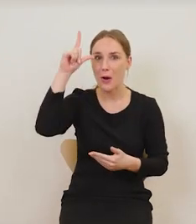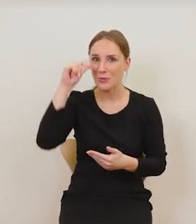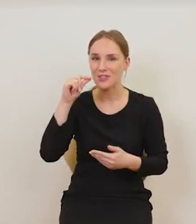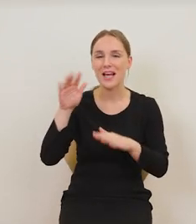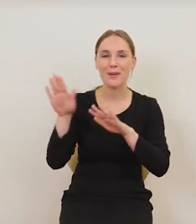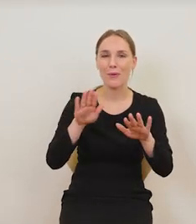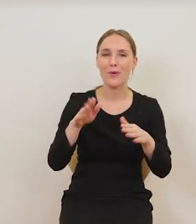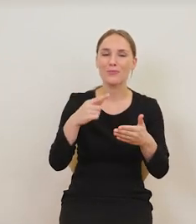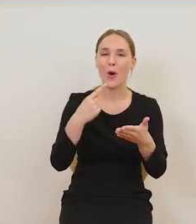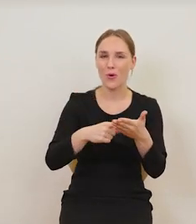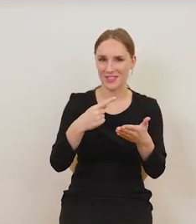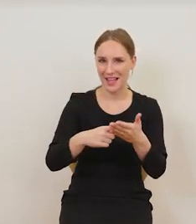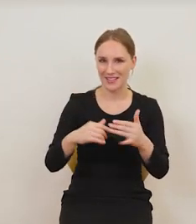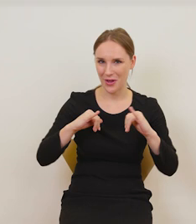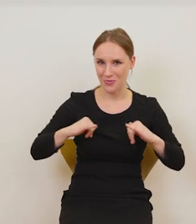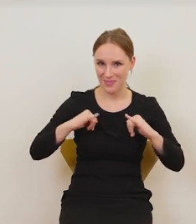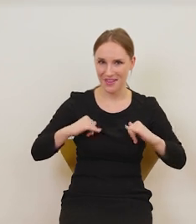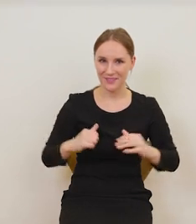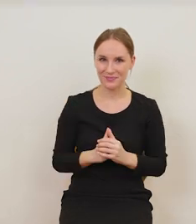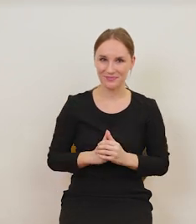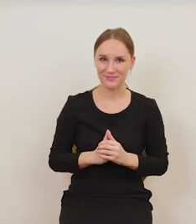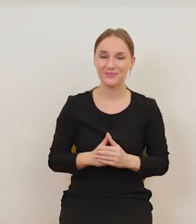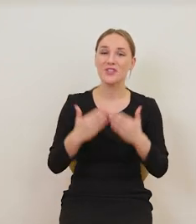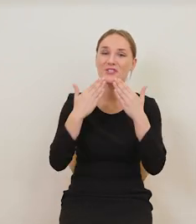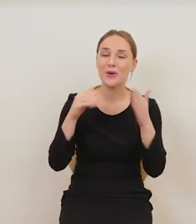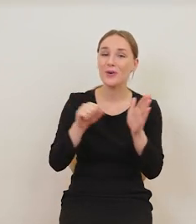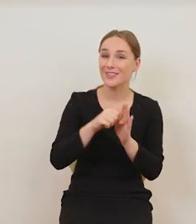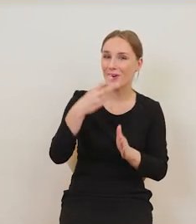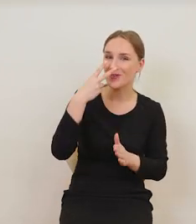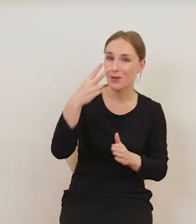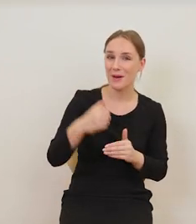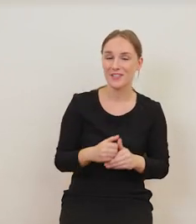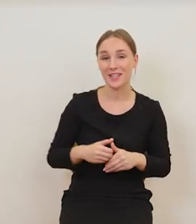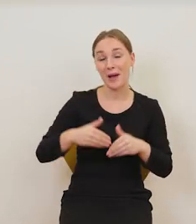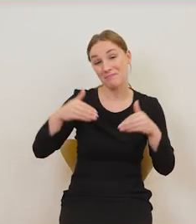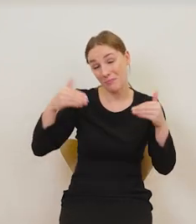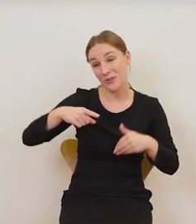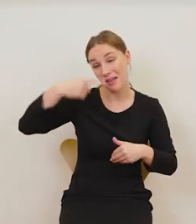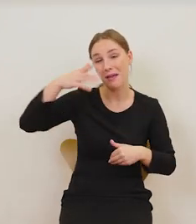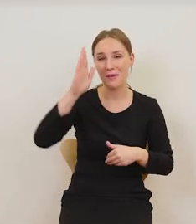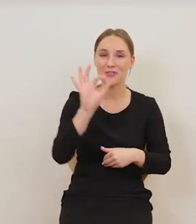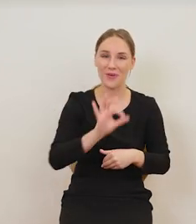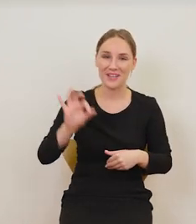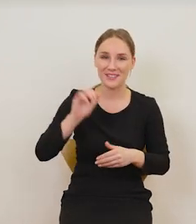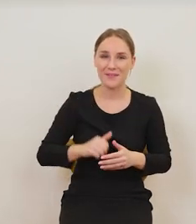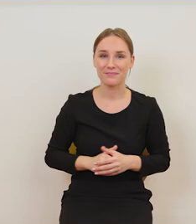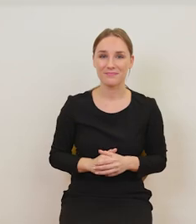ostatni tutaj cherubinek. Dziękuję i do zobaczenia być może kolejnym razem.